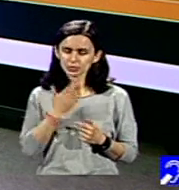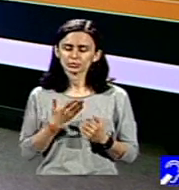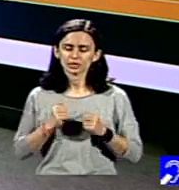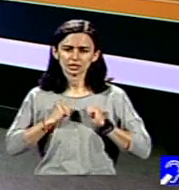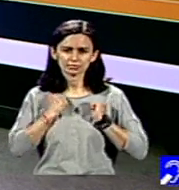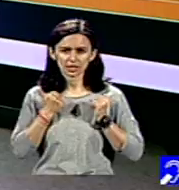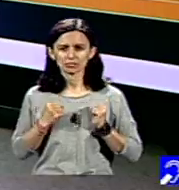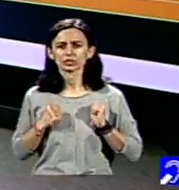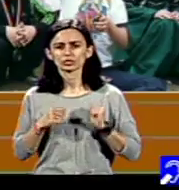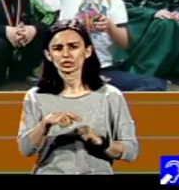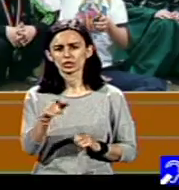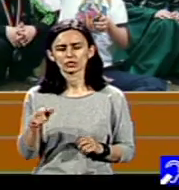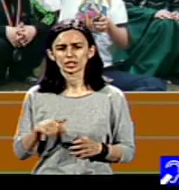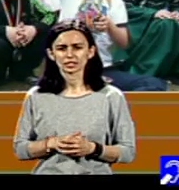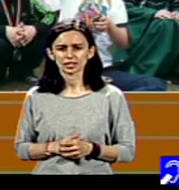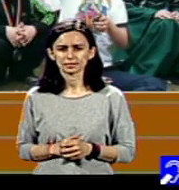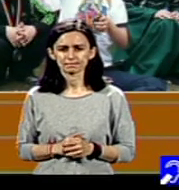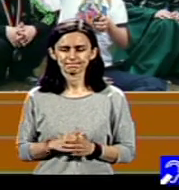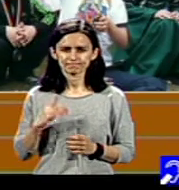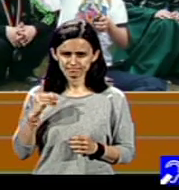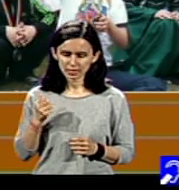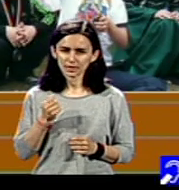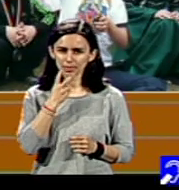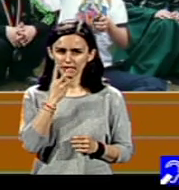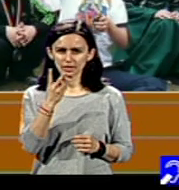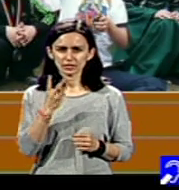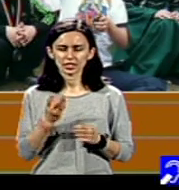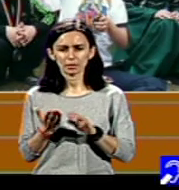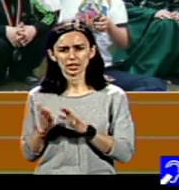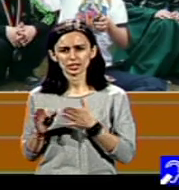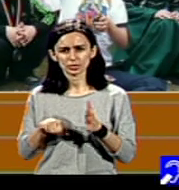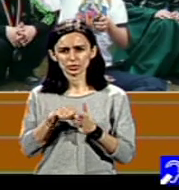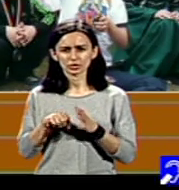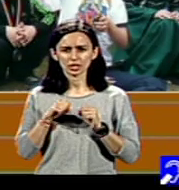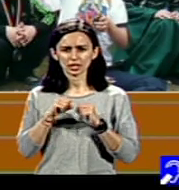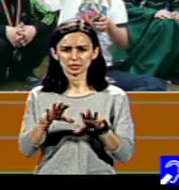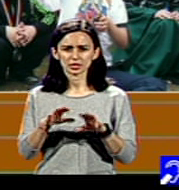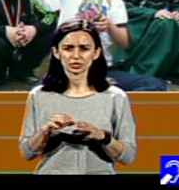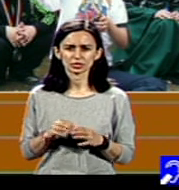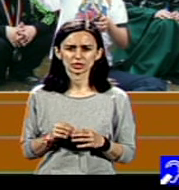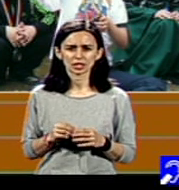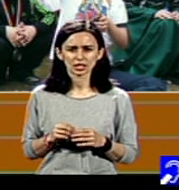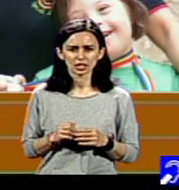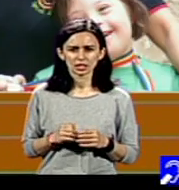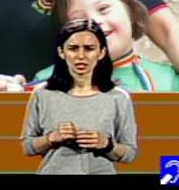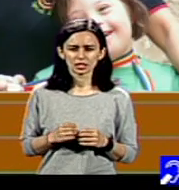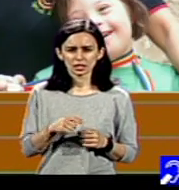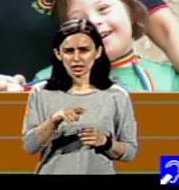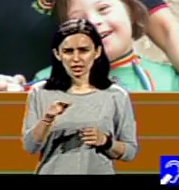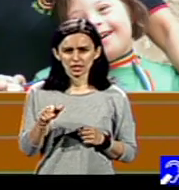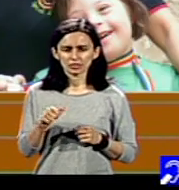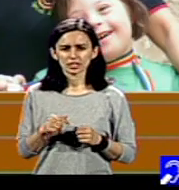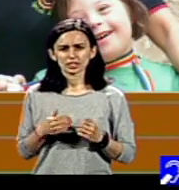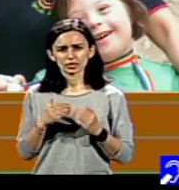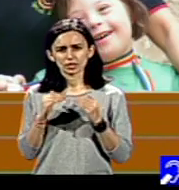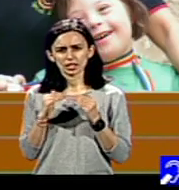Desigur, desigur, priveam reclama de la început emisiunei voastre, unde acum apare... Pentru